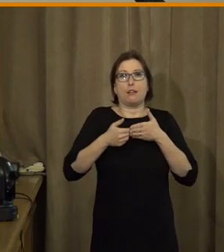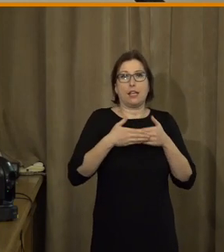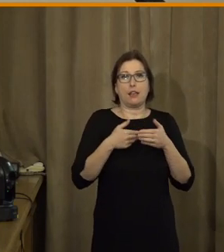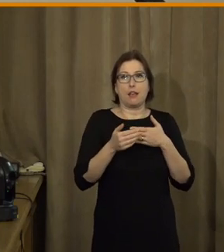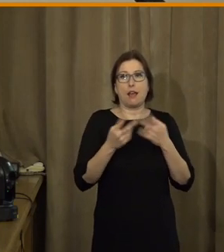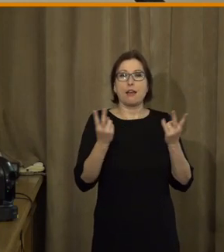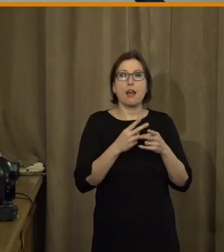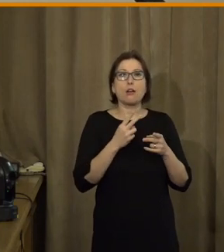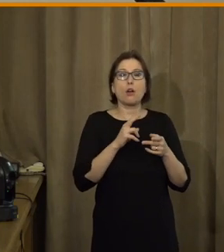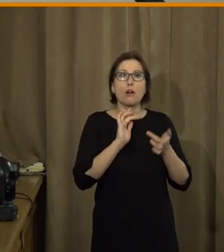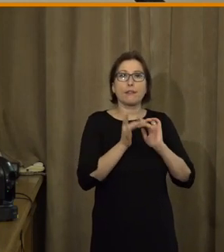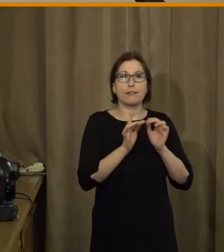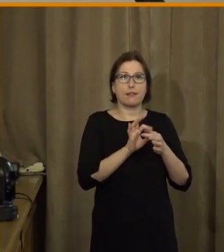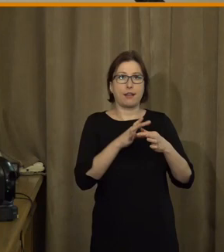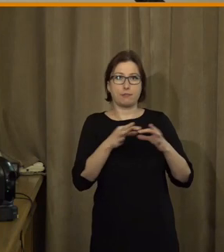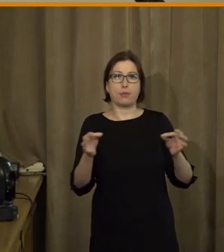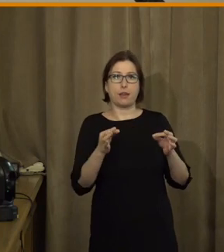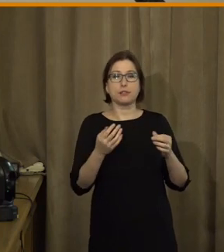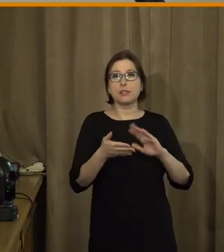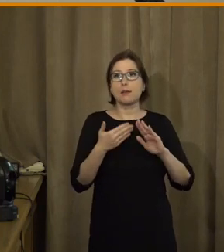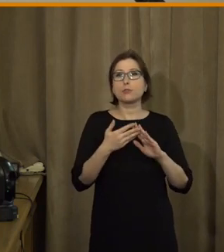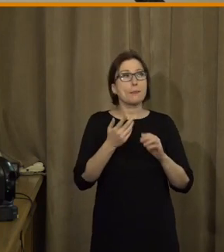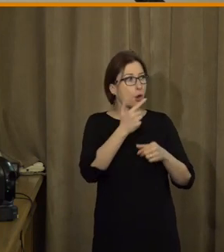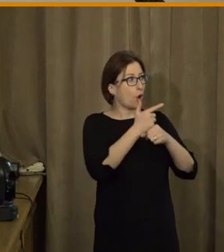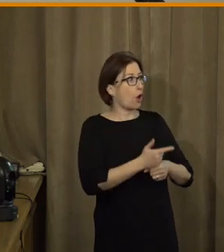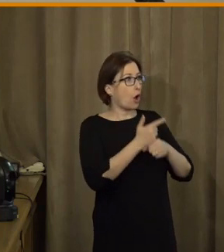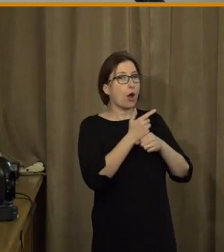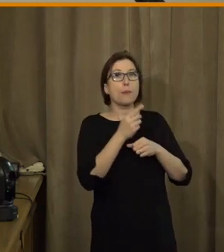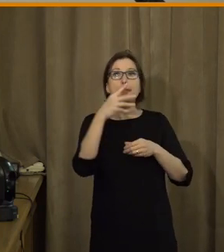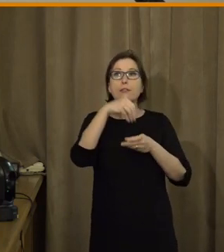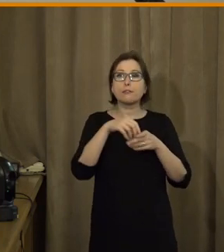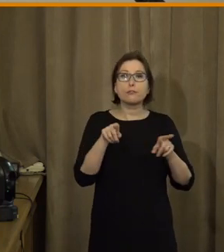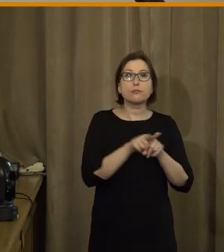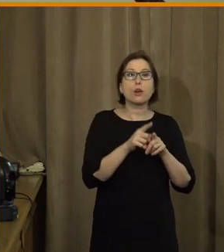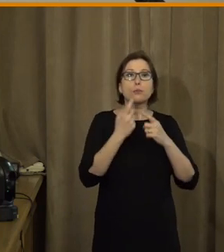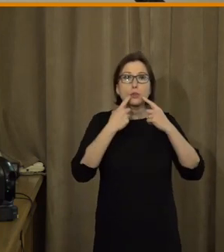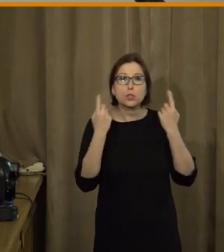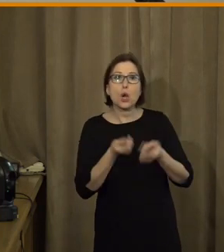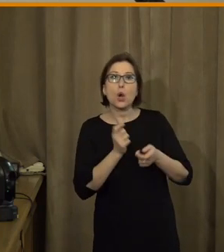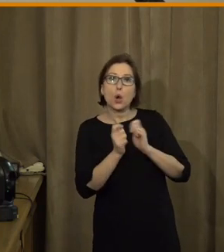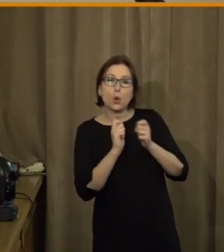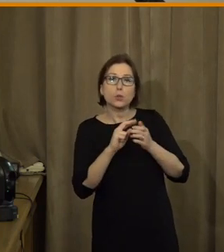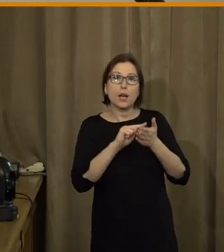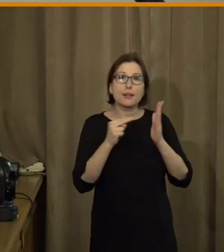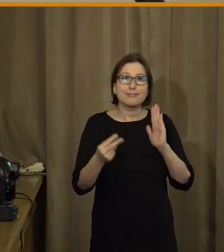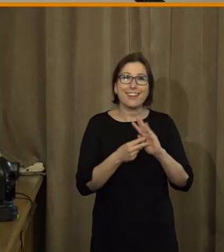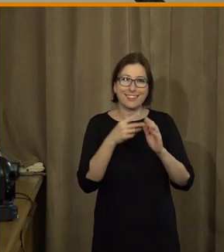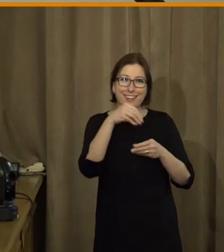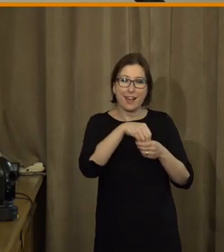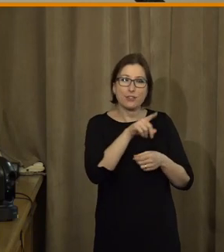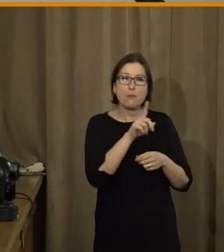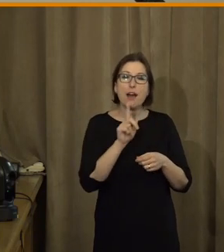znamená, na jednu stranu jsme třeba během covidu se tady všichni jako digitalizovali, vyzkoušeli jsme spoustu nových technologií, ale